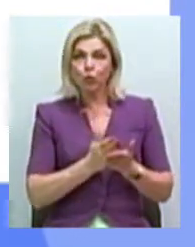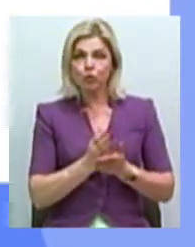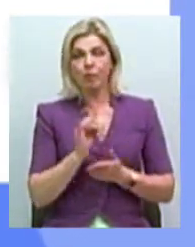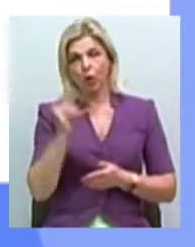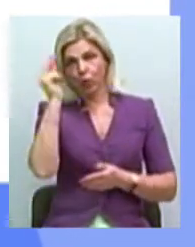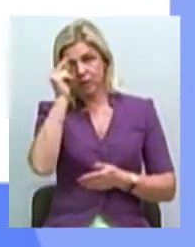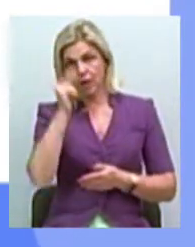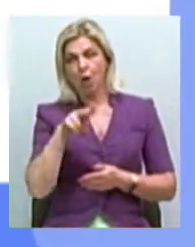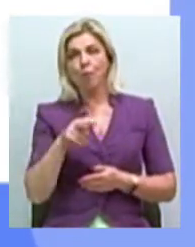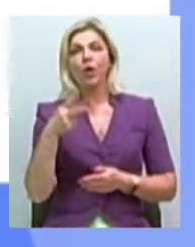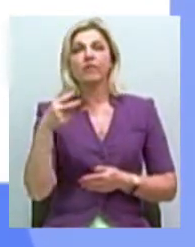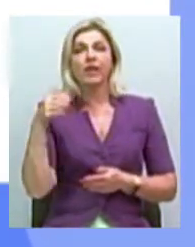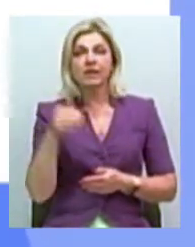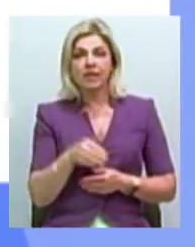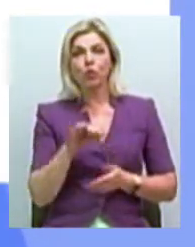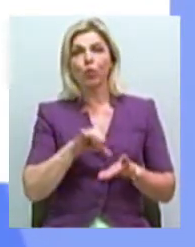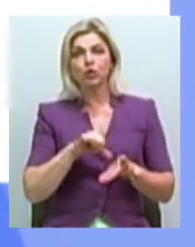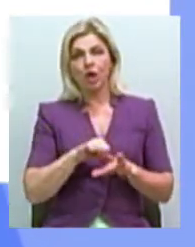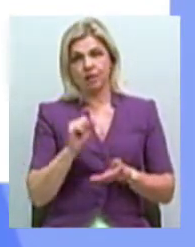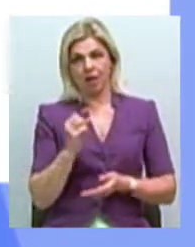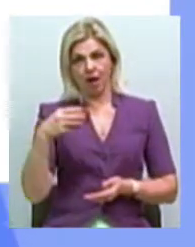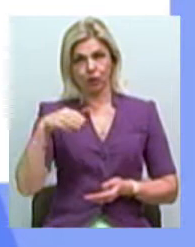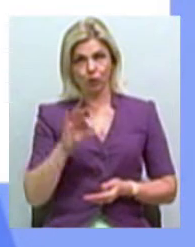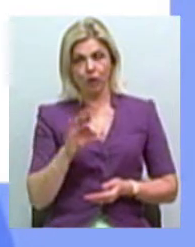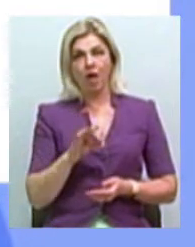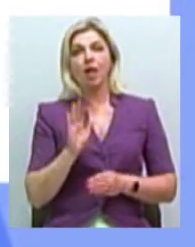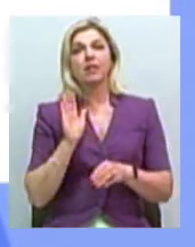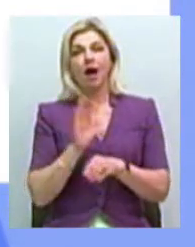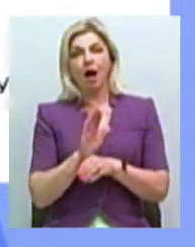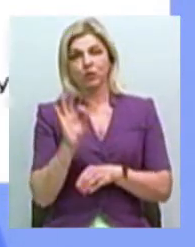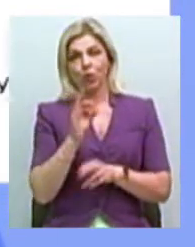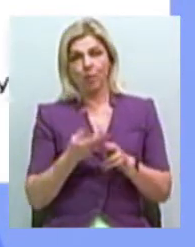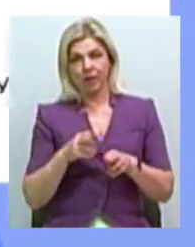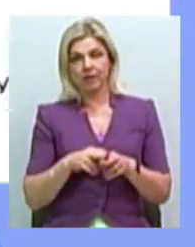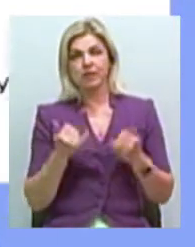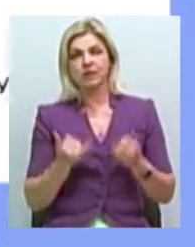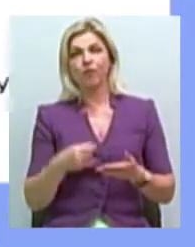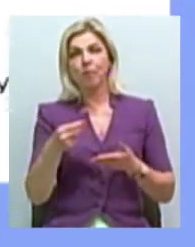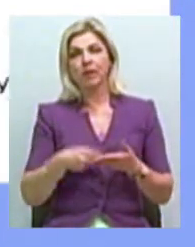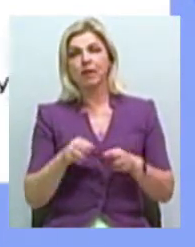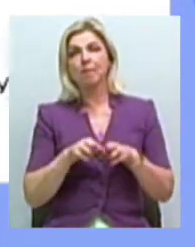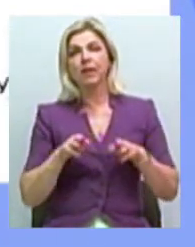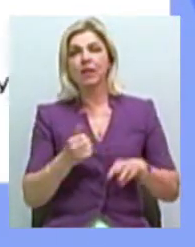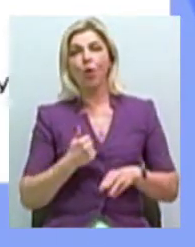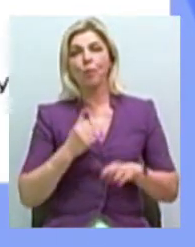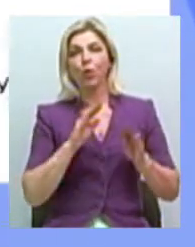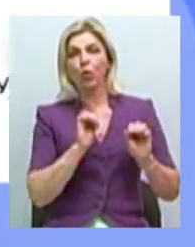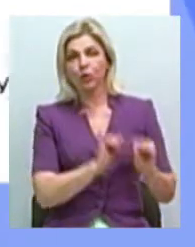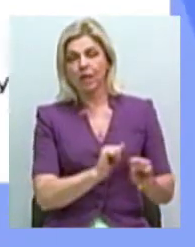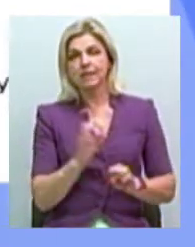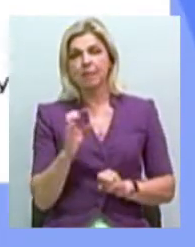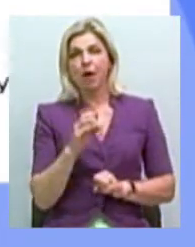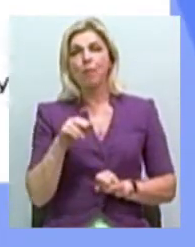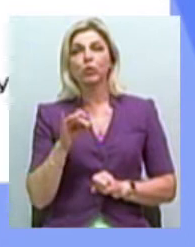по дві – учасникам операції об'єднаних сил. Наказ про це сьогодні підписав міністр оборони Степан Полтарак.